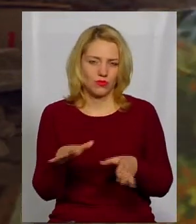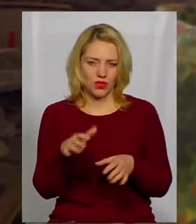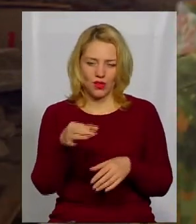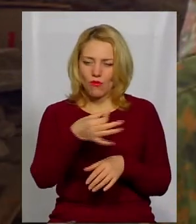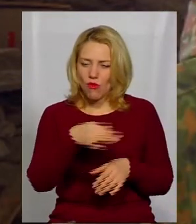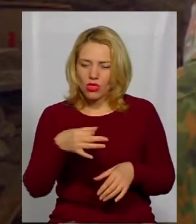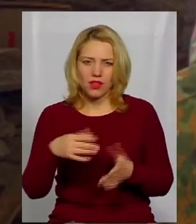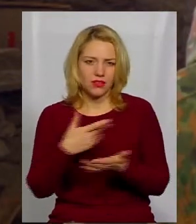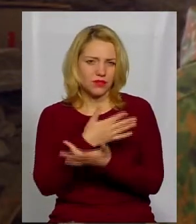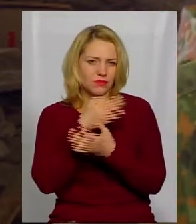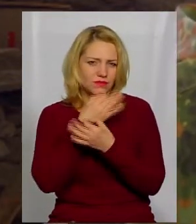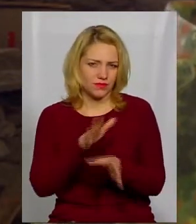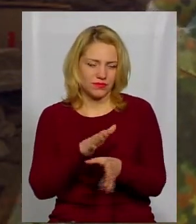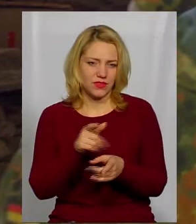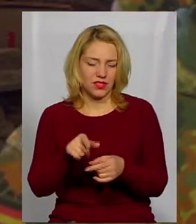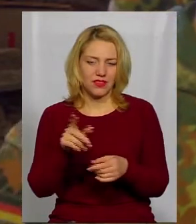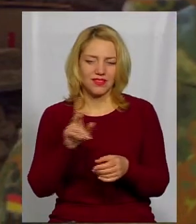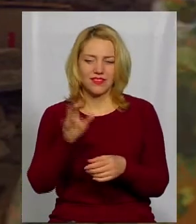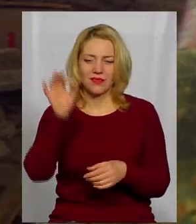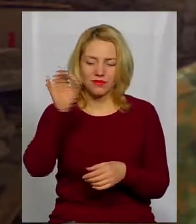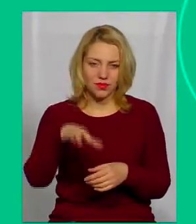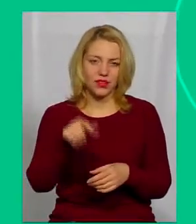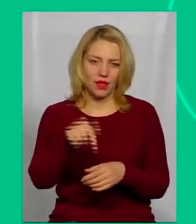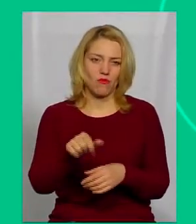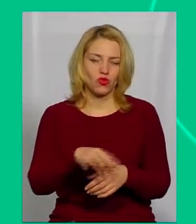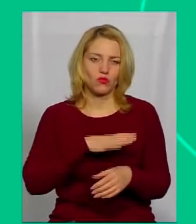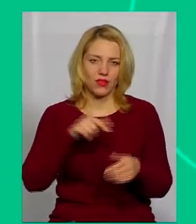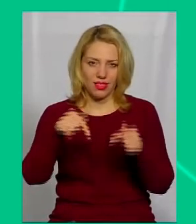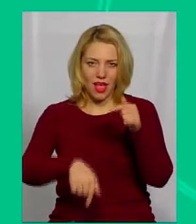підходити до Криниці і впускати туди, все може бути там на дні.